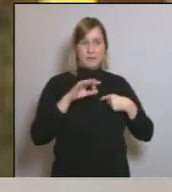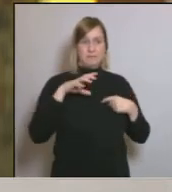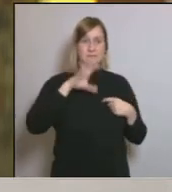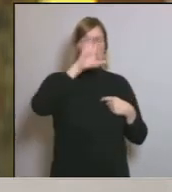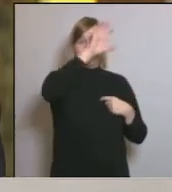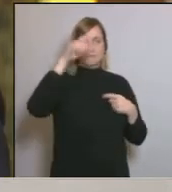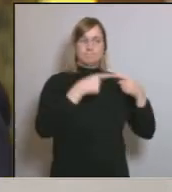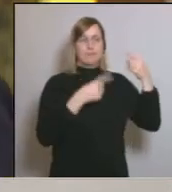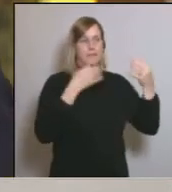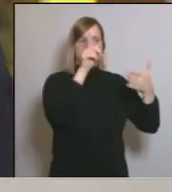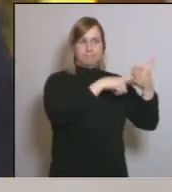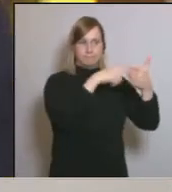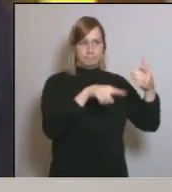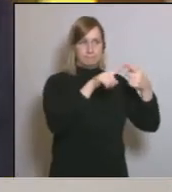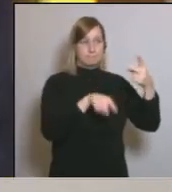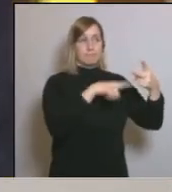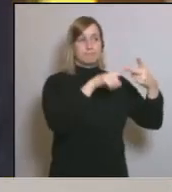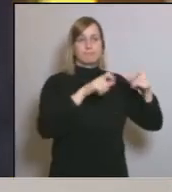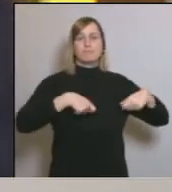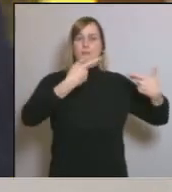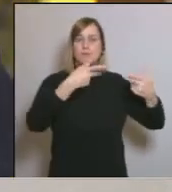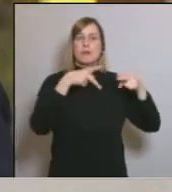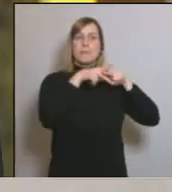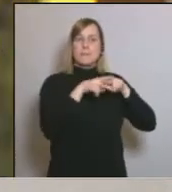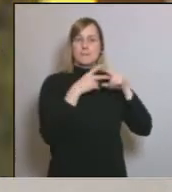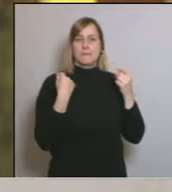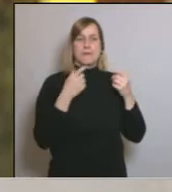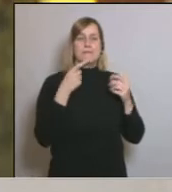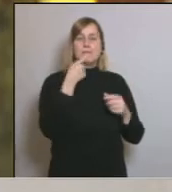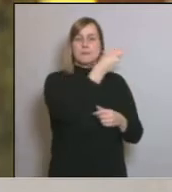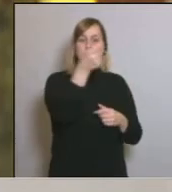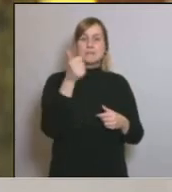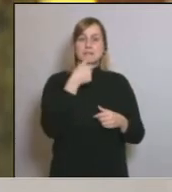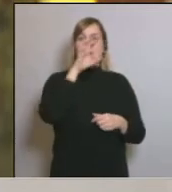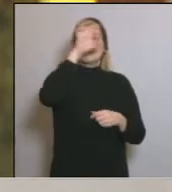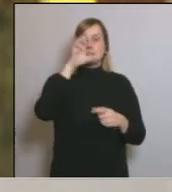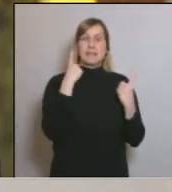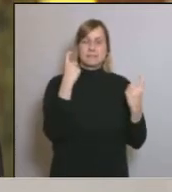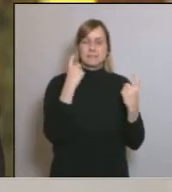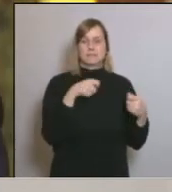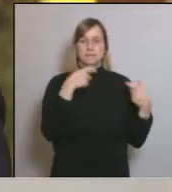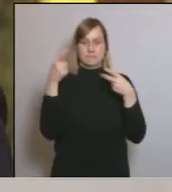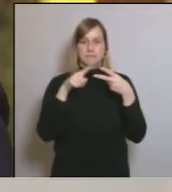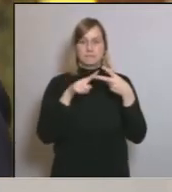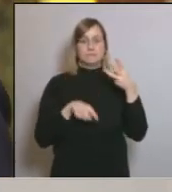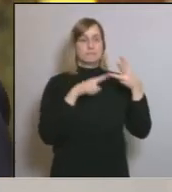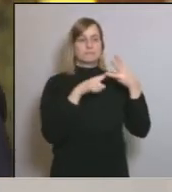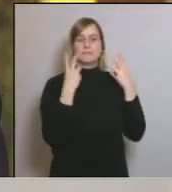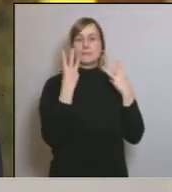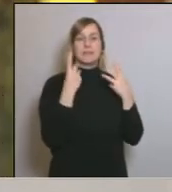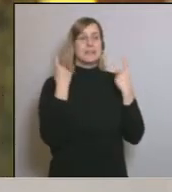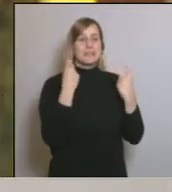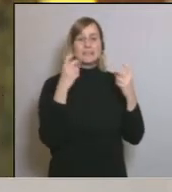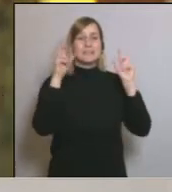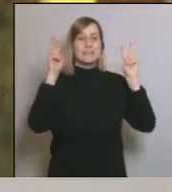2, s'ha de dotar de mecanismes de finançament per a aquelles comunitats autònomes que ho requereixen. Tercer, és necessari suprimir